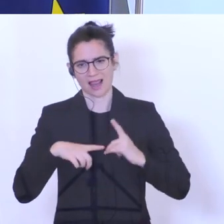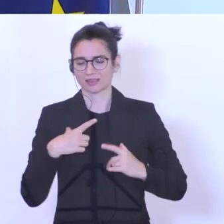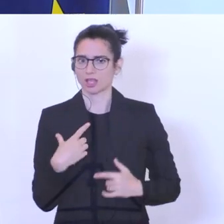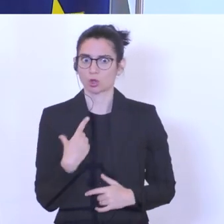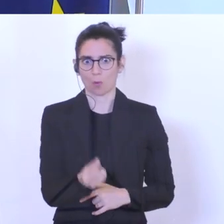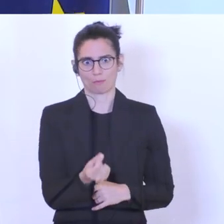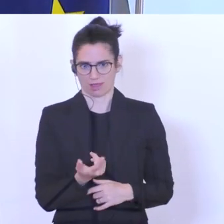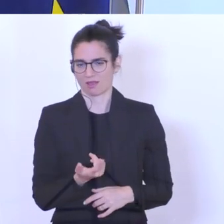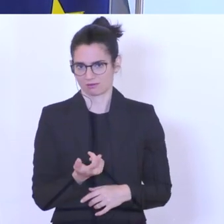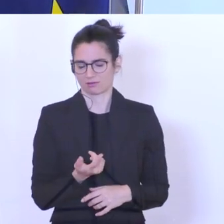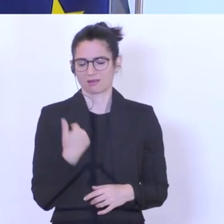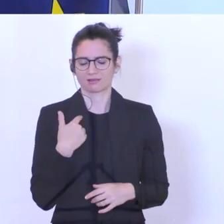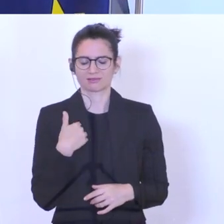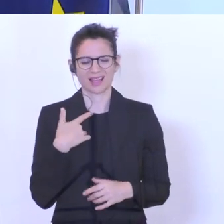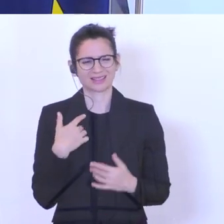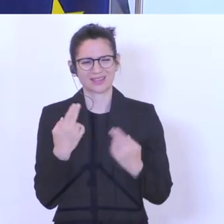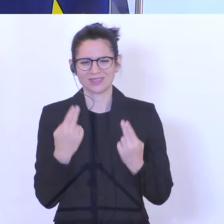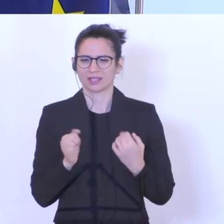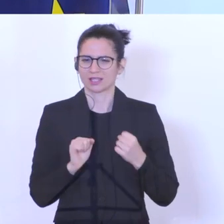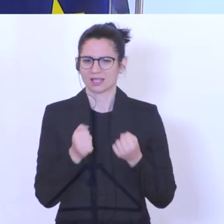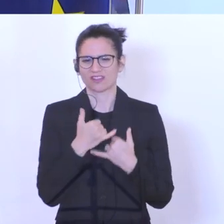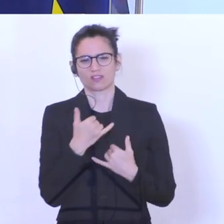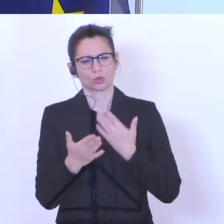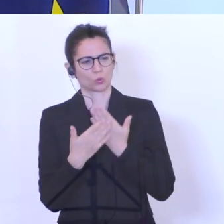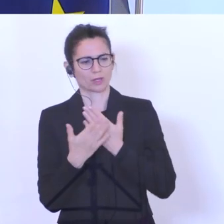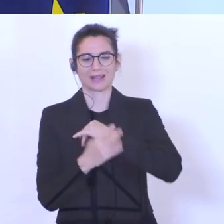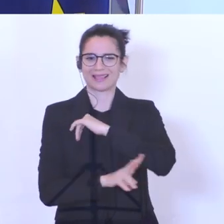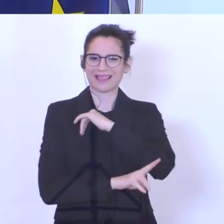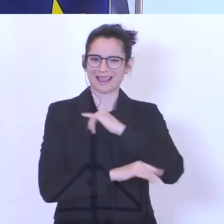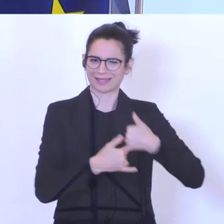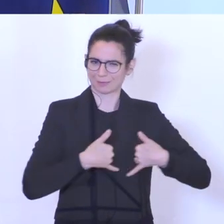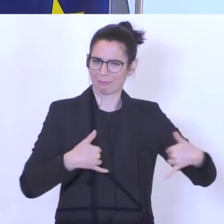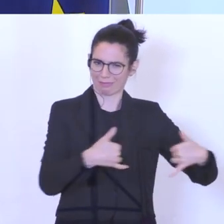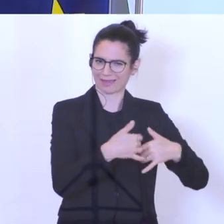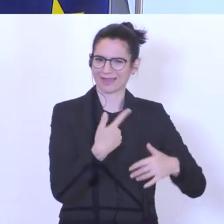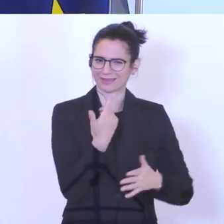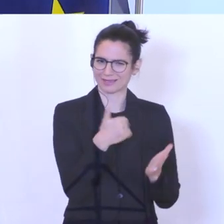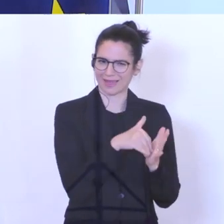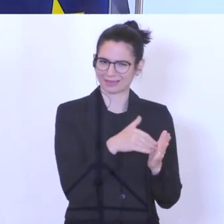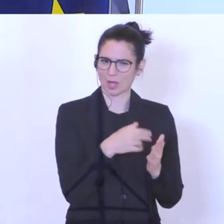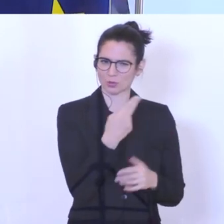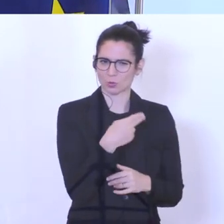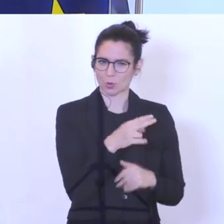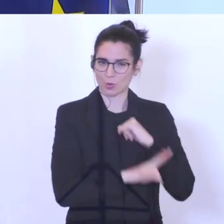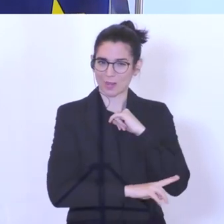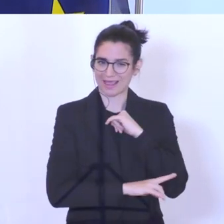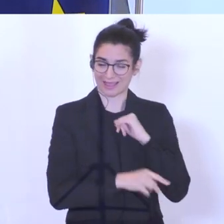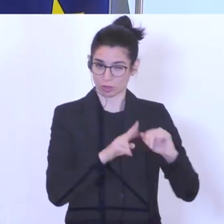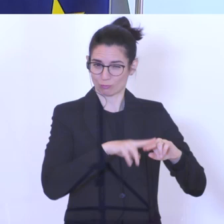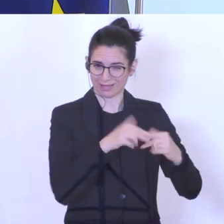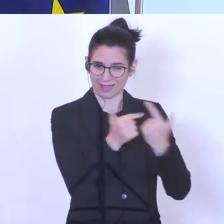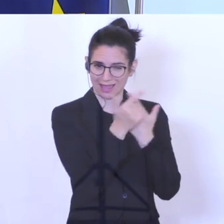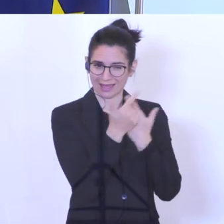verdoppelt, und wichtige Initiativen wie das Lehrlingspaket mit den 2.000 Euro pro Lehrling, auf das meine Kollegin